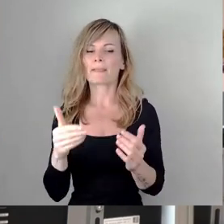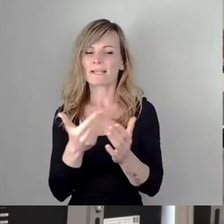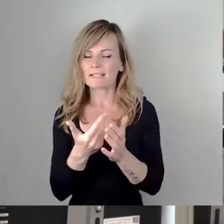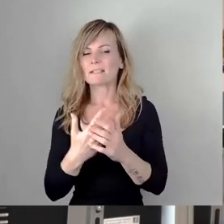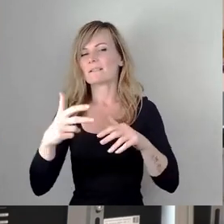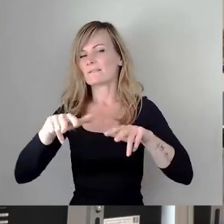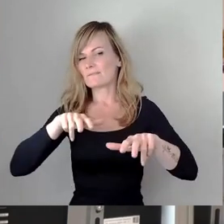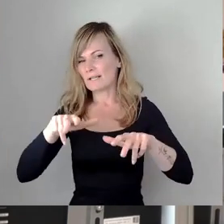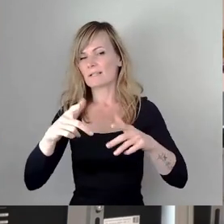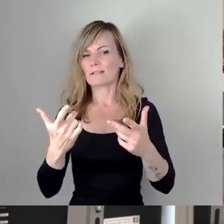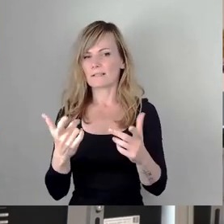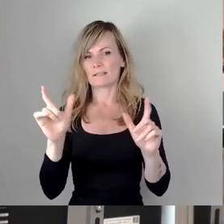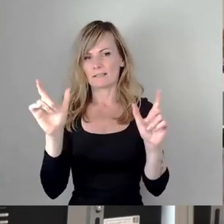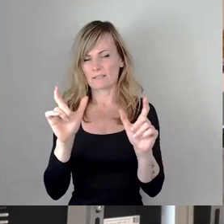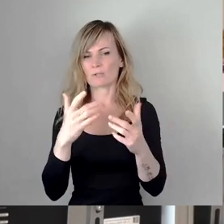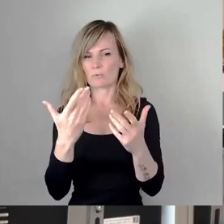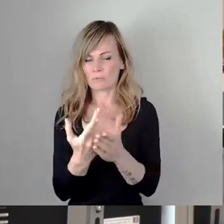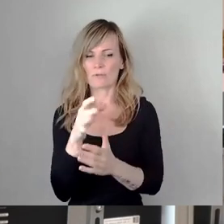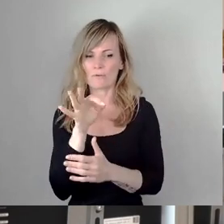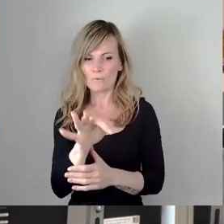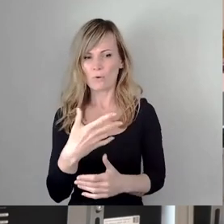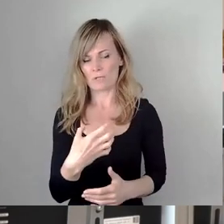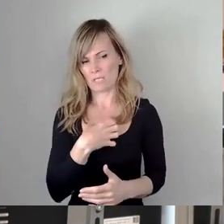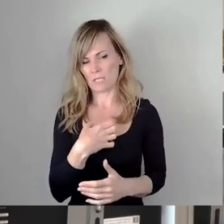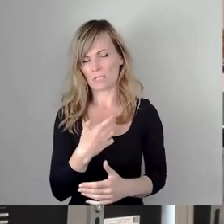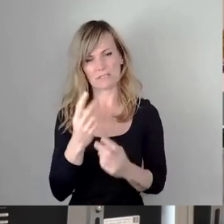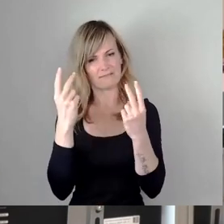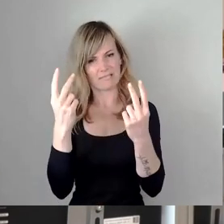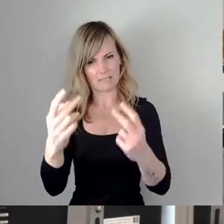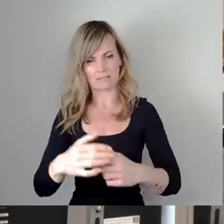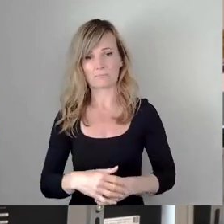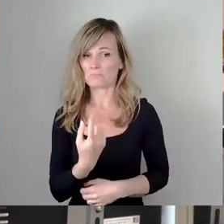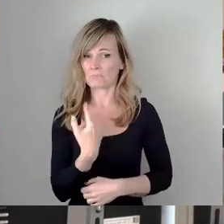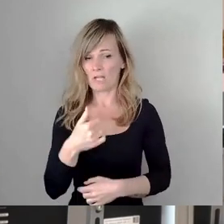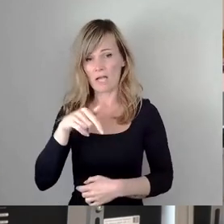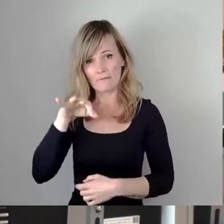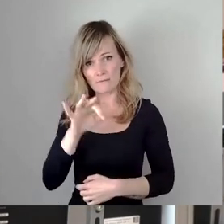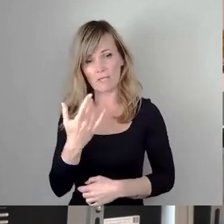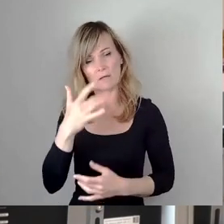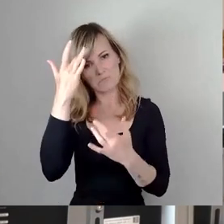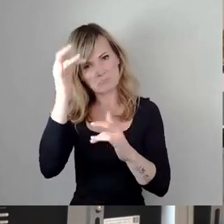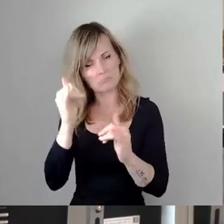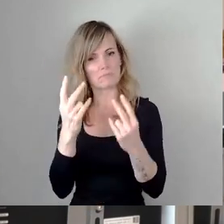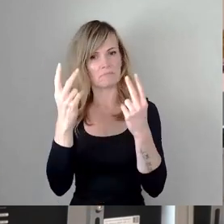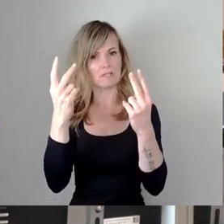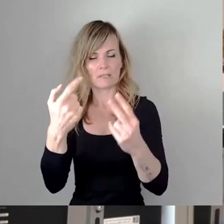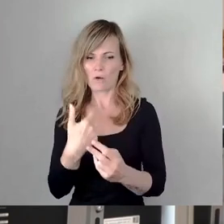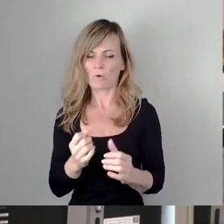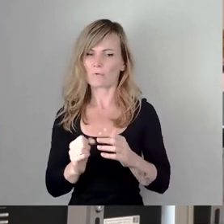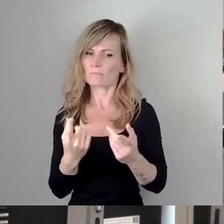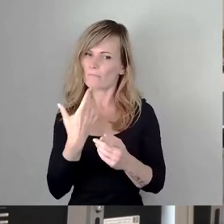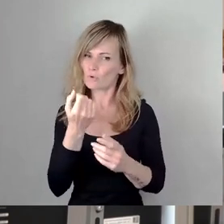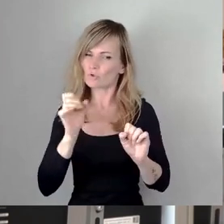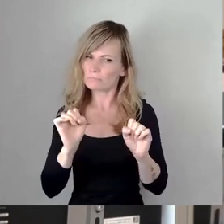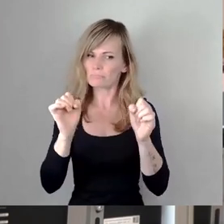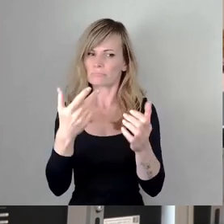Stadt. Und als AfD bekennen wir uns zu diesem Event und setzen uns auch für die Vorführung dieser Veranstaltungsreihe ein. Wir wollen auf keinen